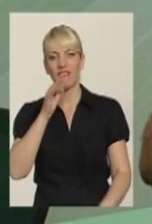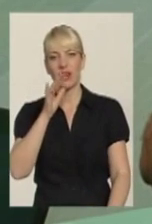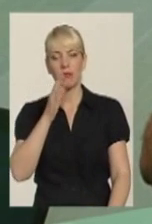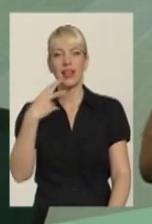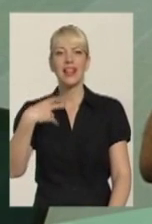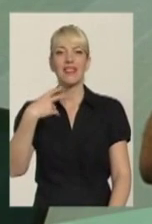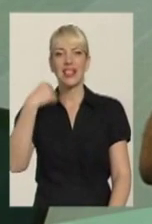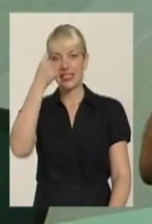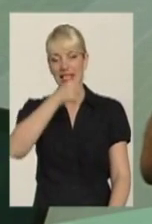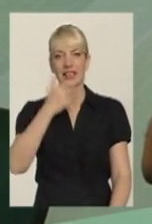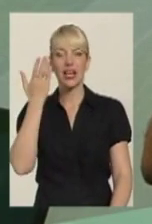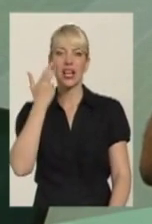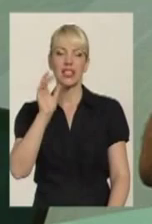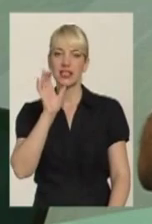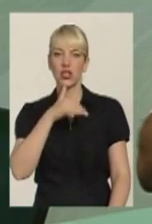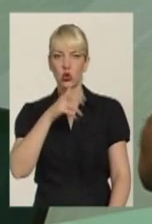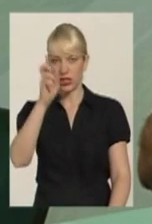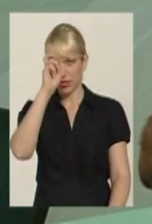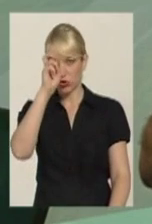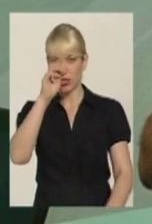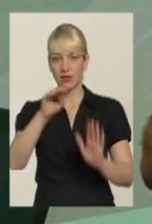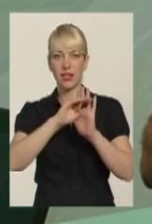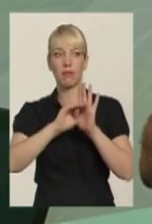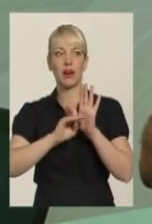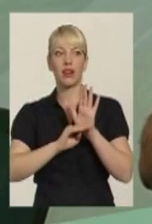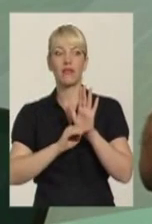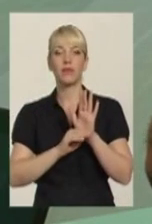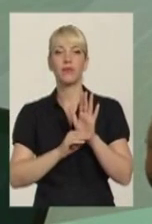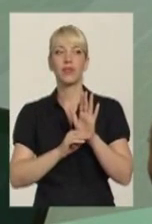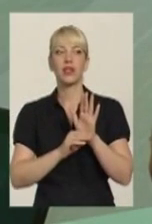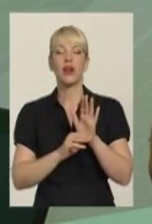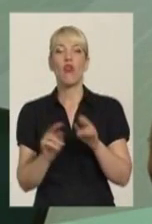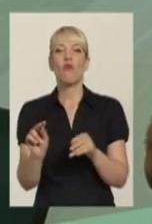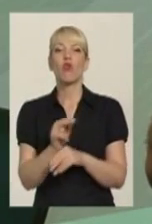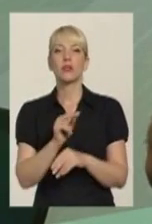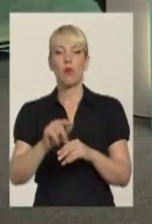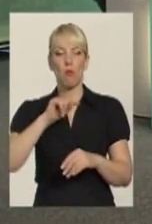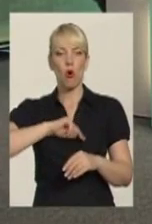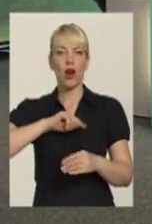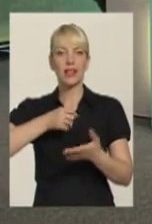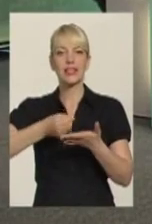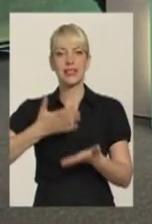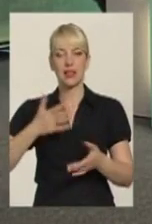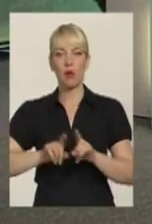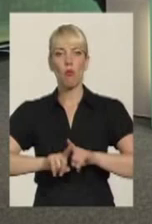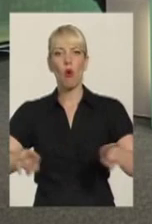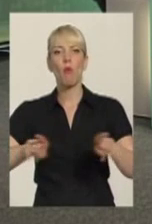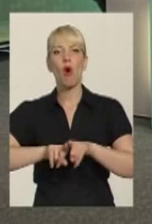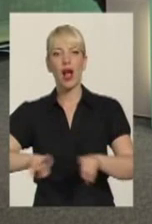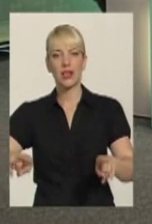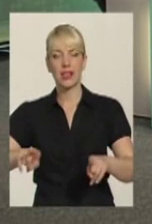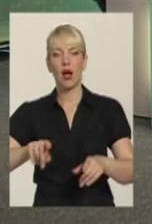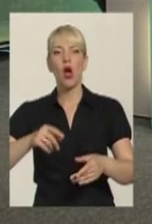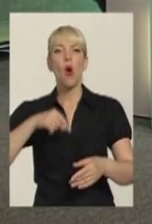серйозні громадської програми, як такова, пропаганда моральні